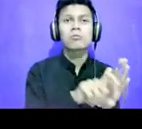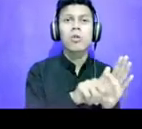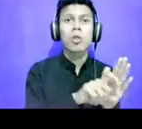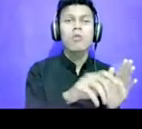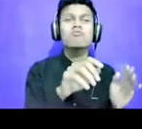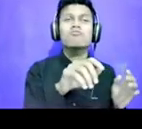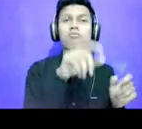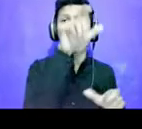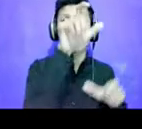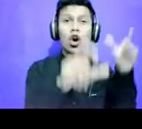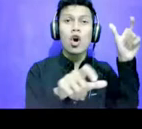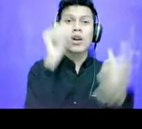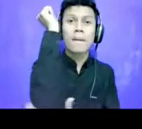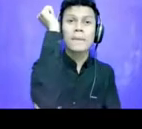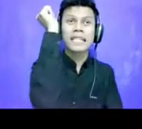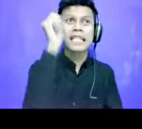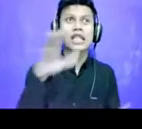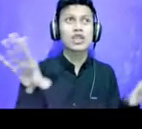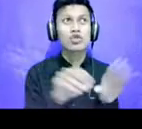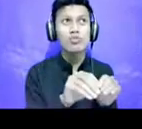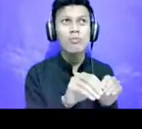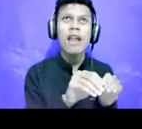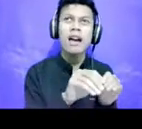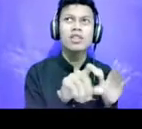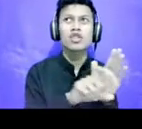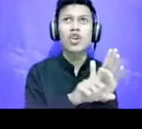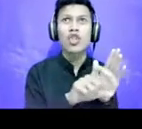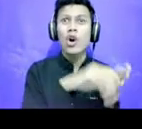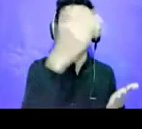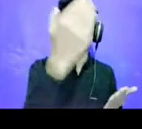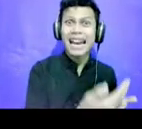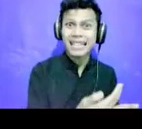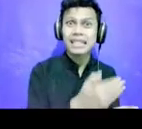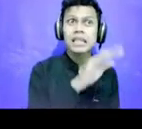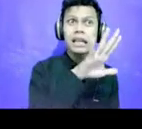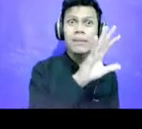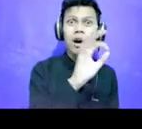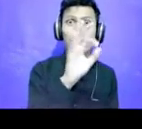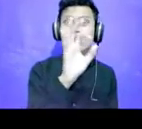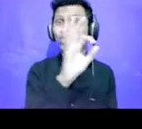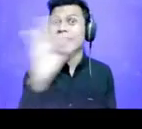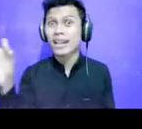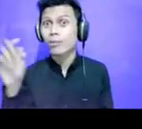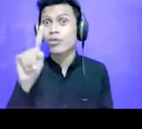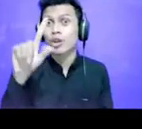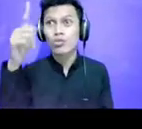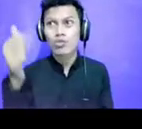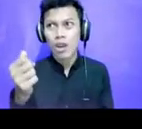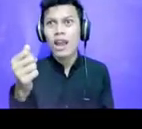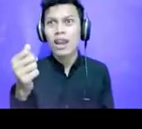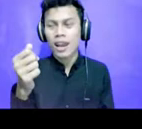diangka misalnya penghasilan 500 ribu per bulan Kemudian